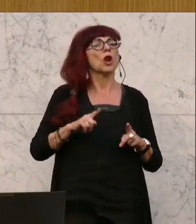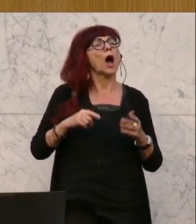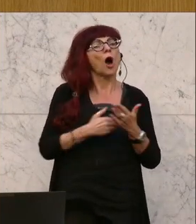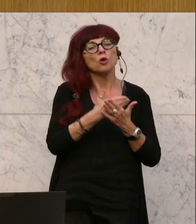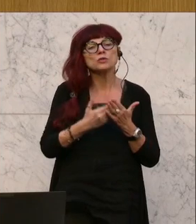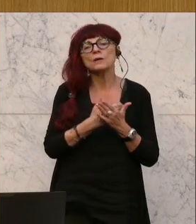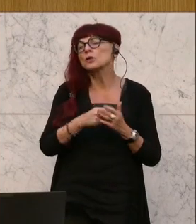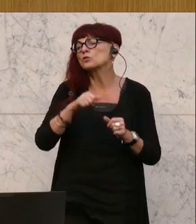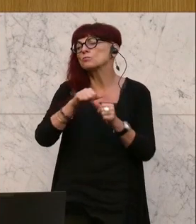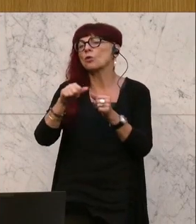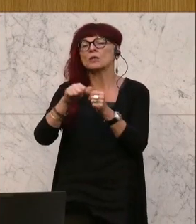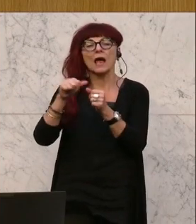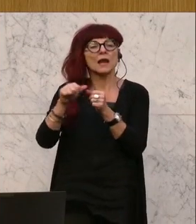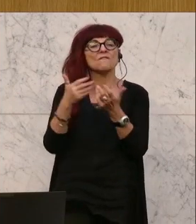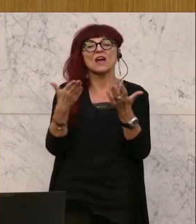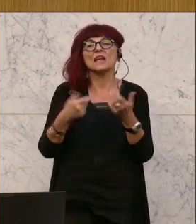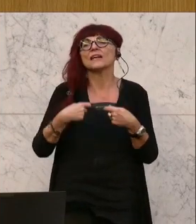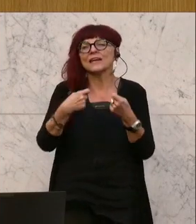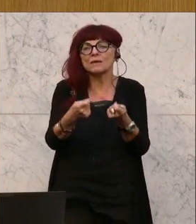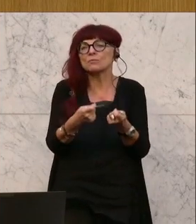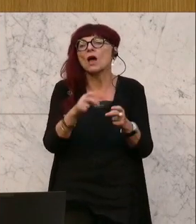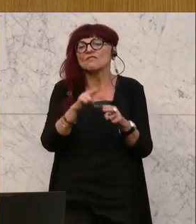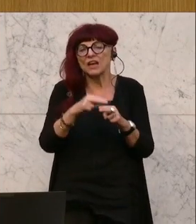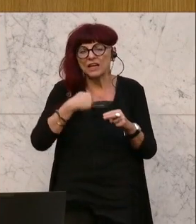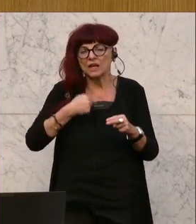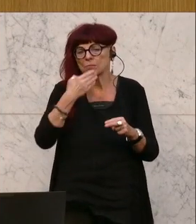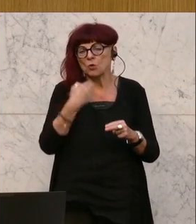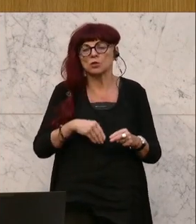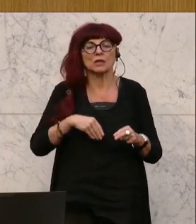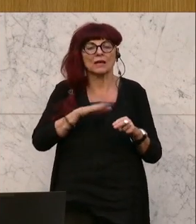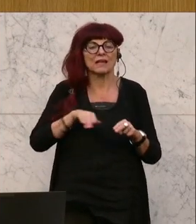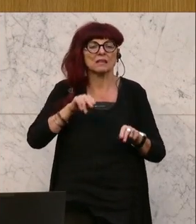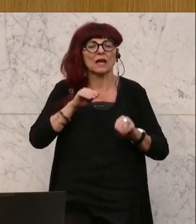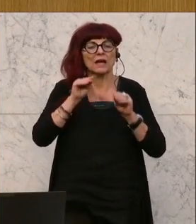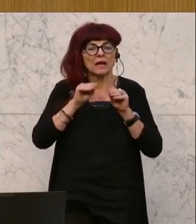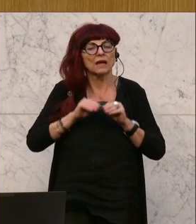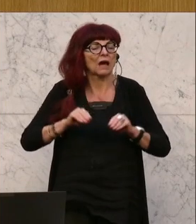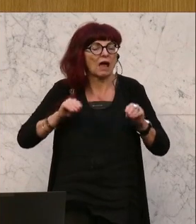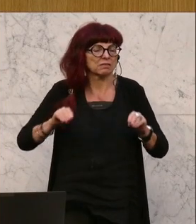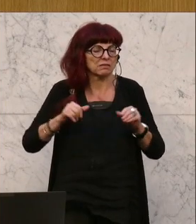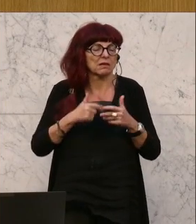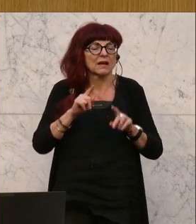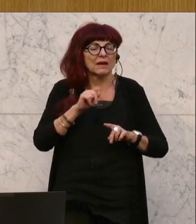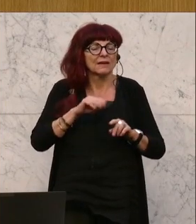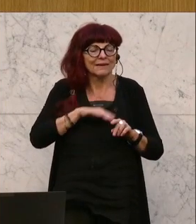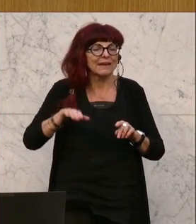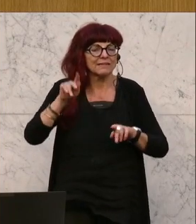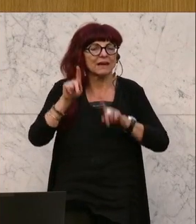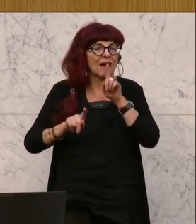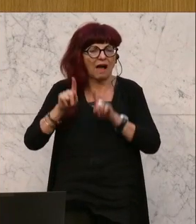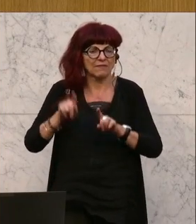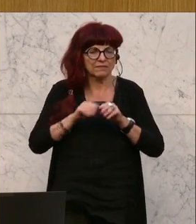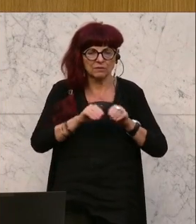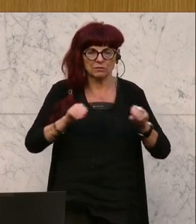für mich geben, wenn ich Elementarpädagoge werden will. So nett, so einfach, also ich glaube wahrscheinlich kann das sogar einer der Mitarbeiter im